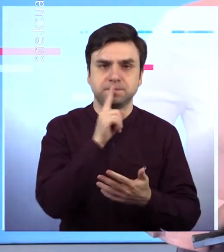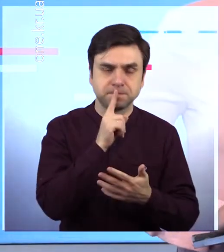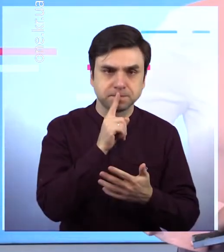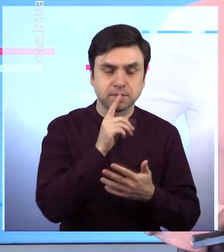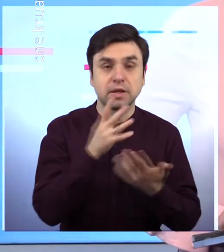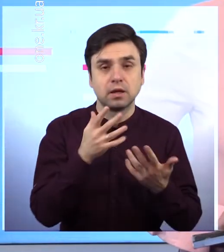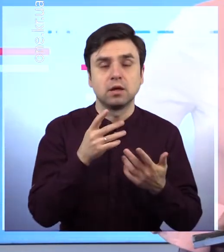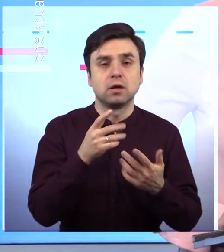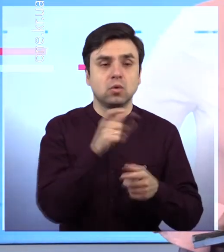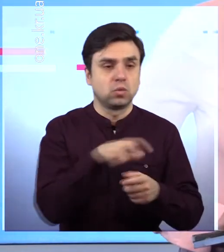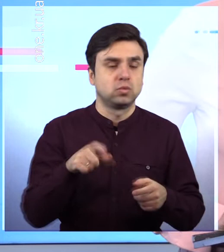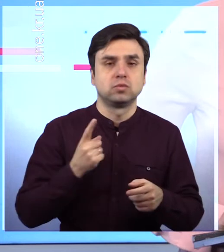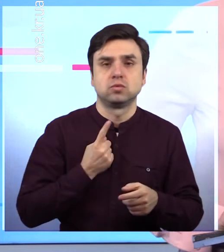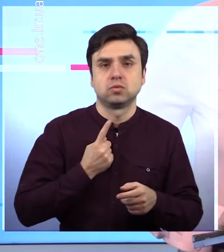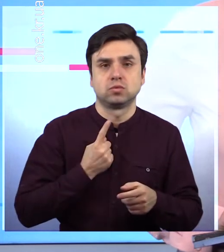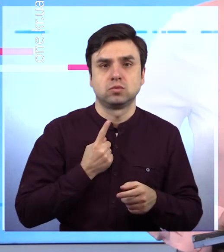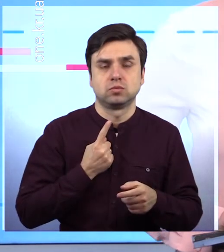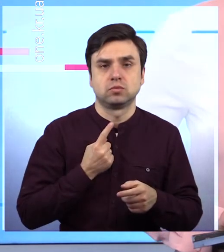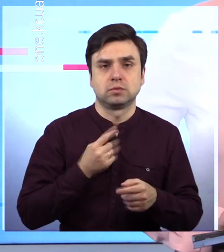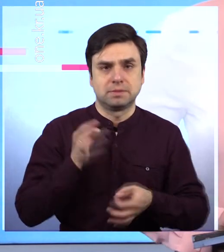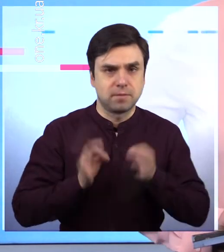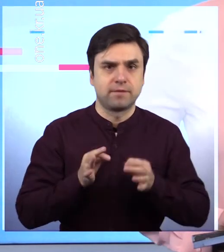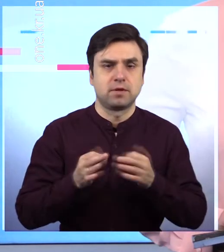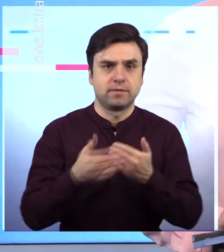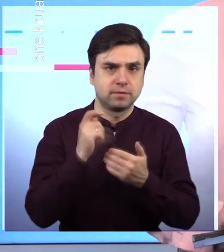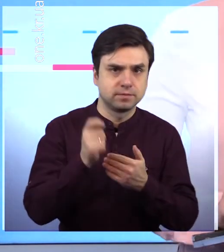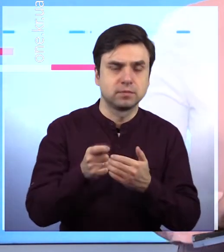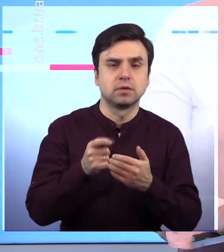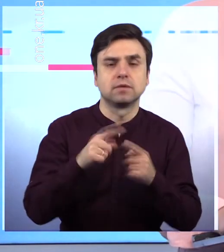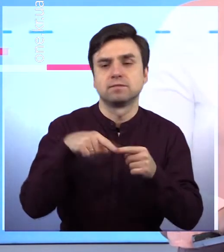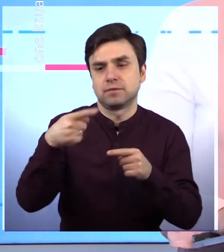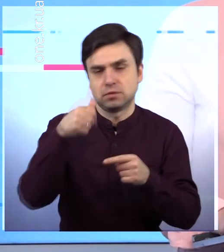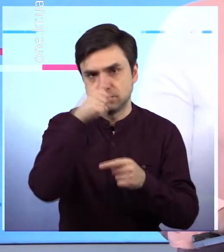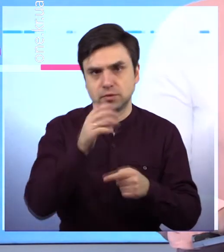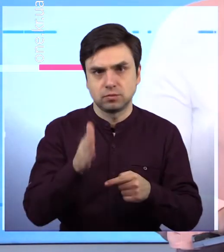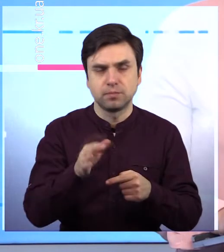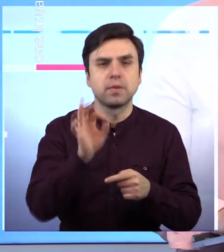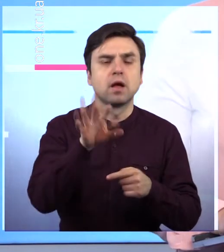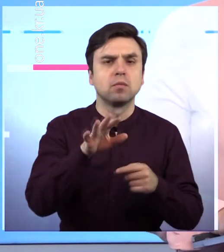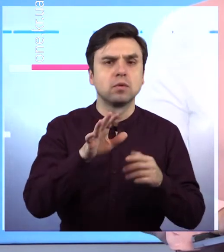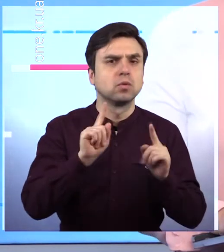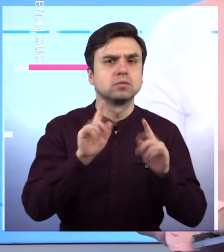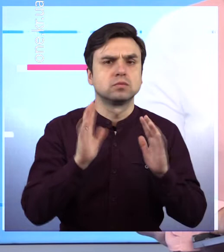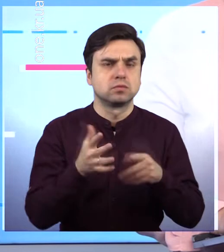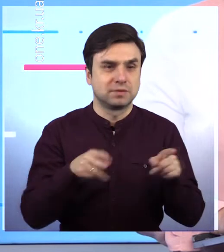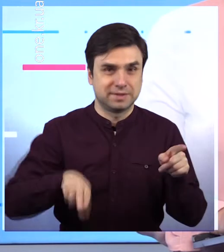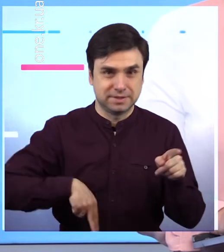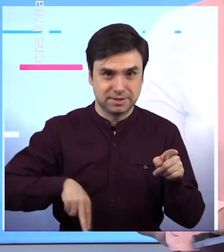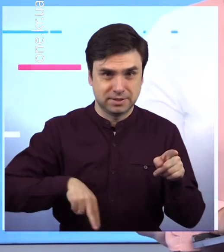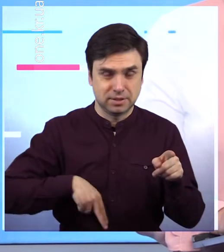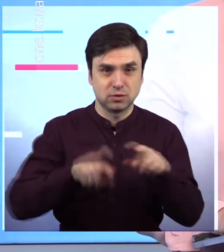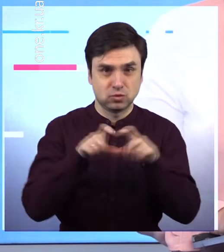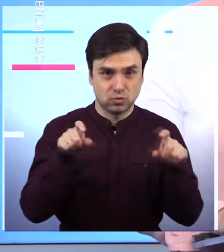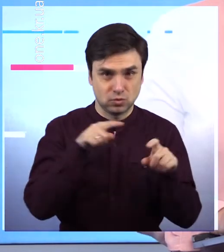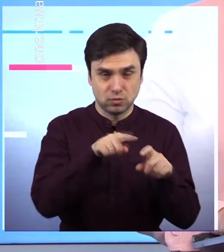Згадали добрим словом тих, хто не повернувся з війни у далекому Афганістані. У православному храмі в парку Ювілейний зібрались